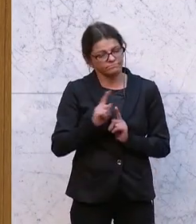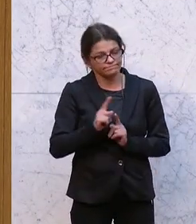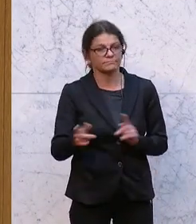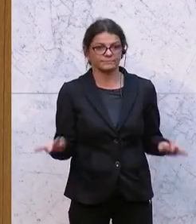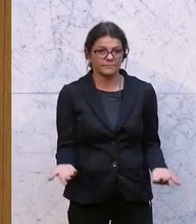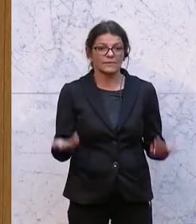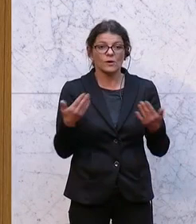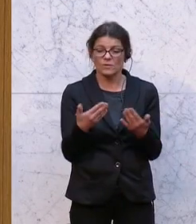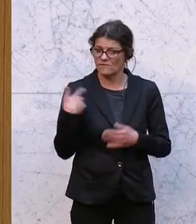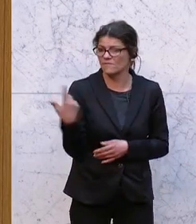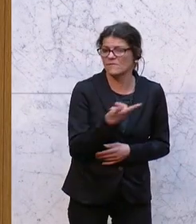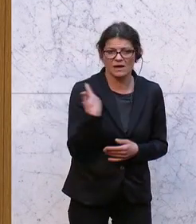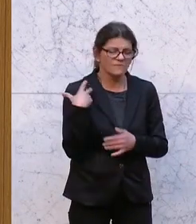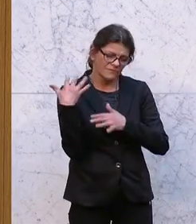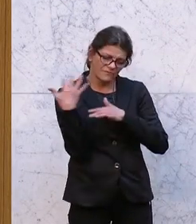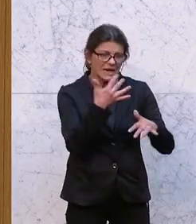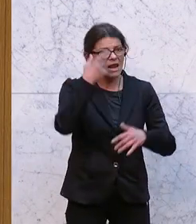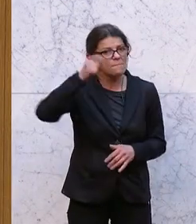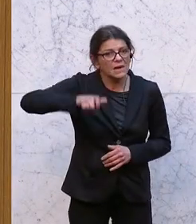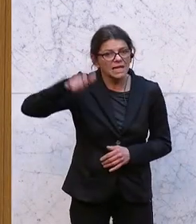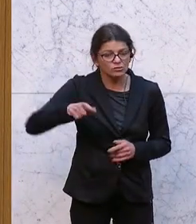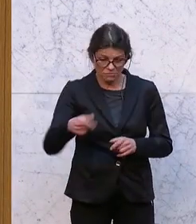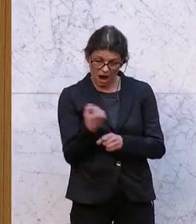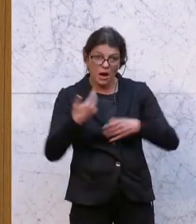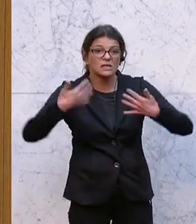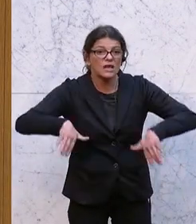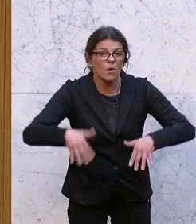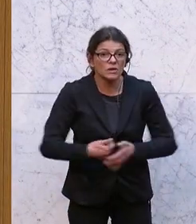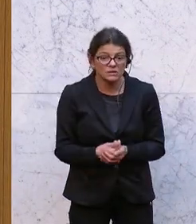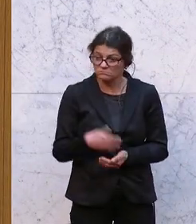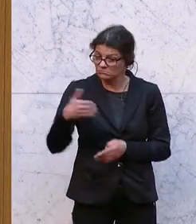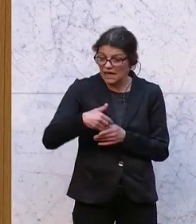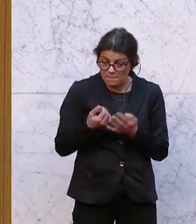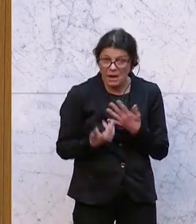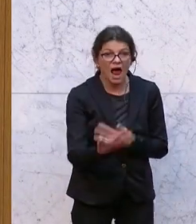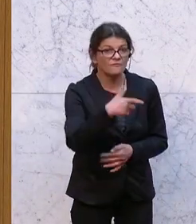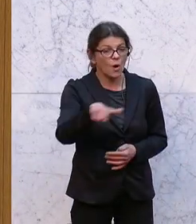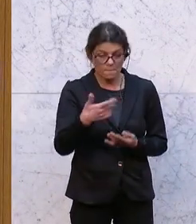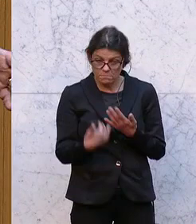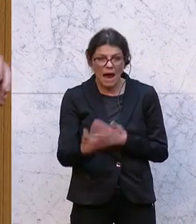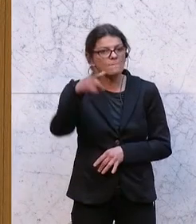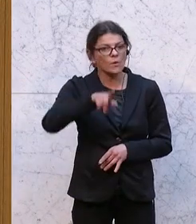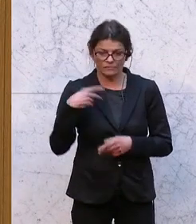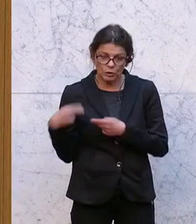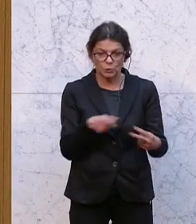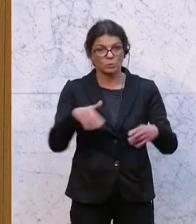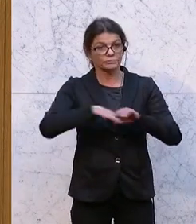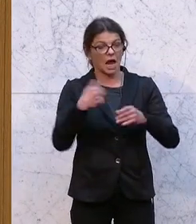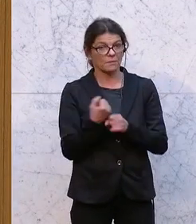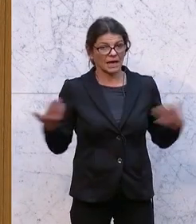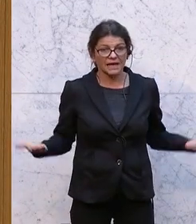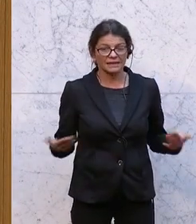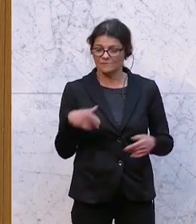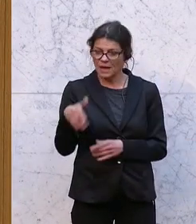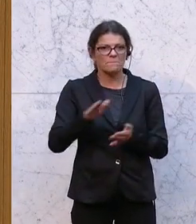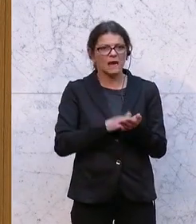haben viele, viele Menschen, die in Arbeitslosigkeit sind, die innerhalb der ersten paar Wochen, der ersten paar Monate gleich wieder einen Job finden und